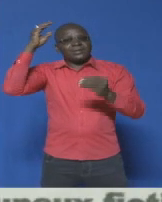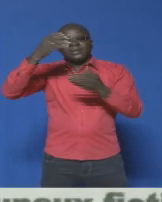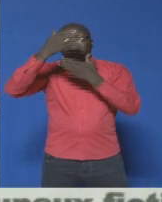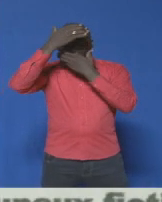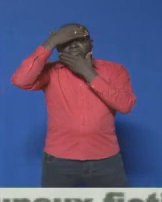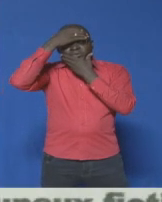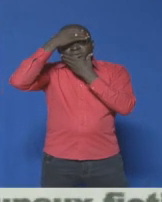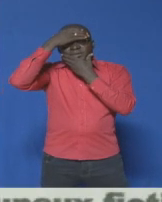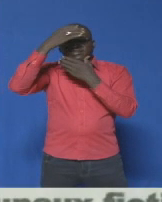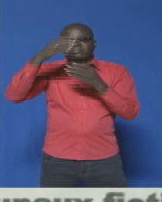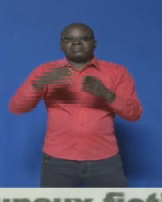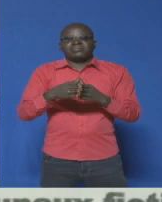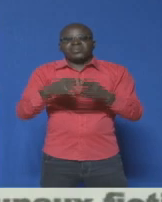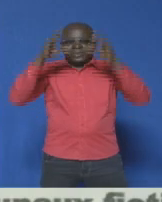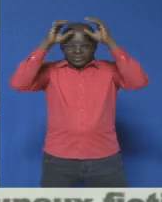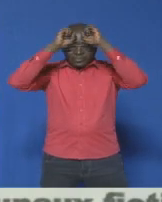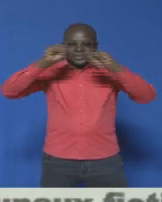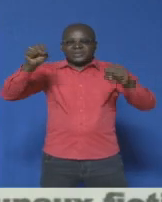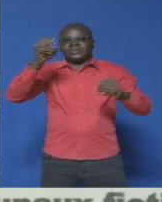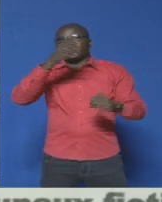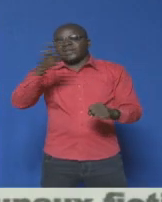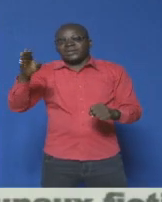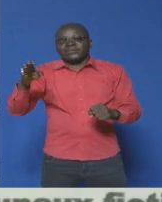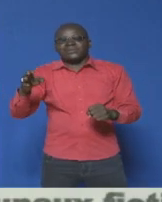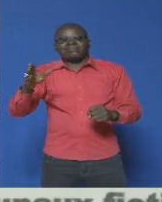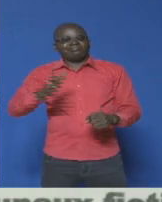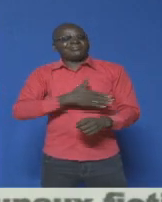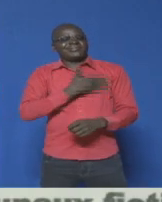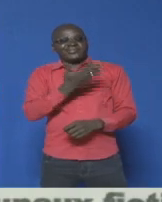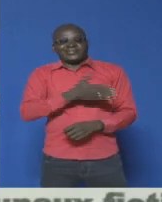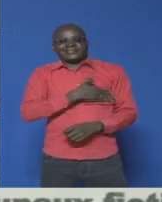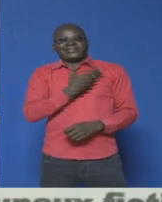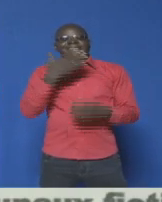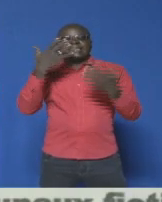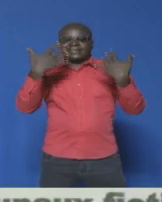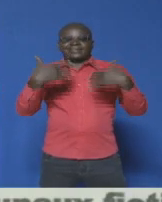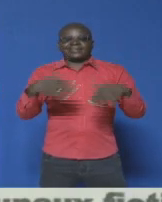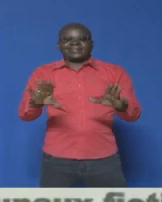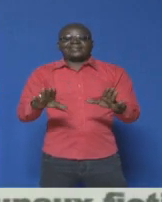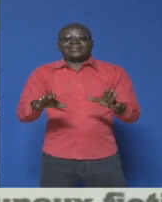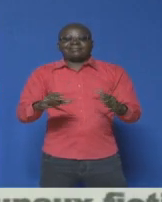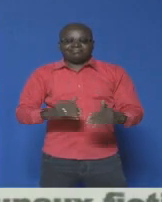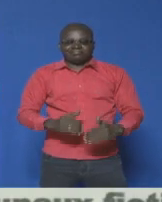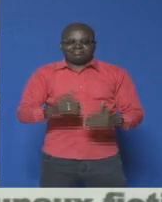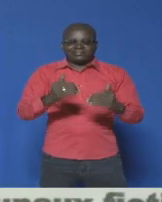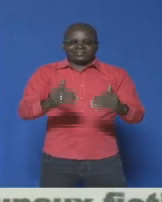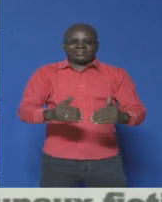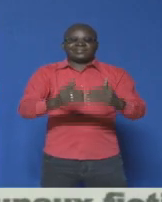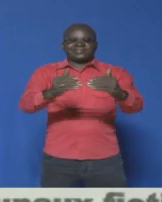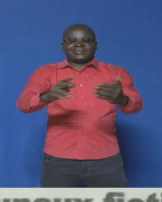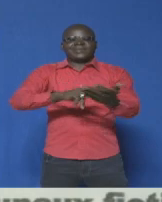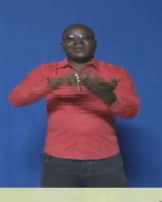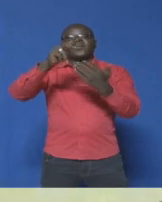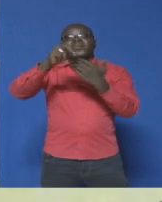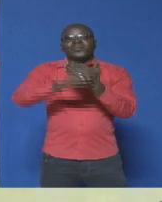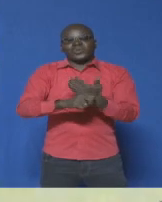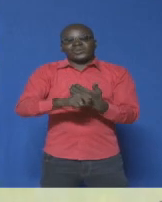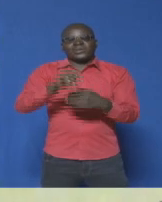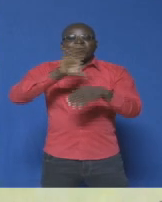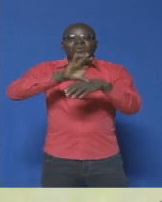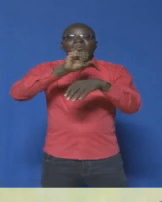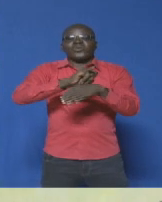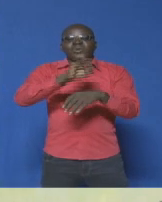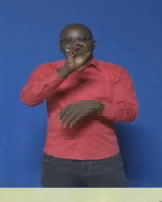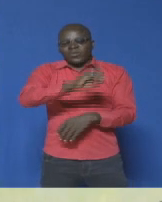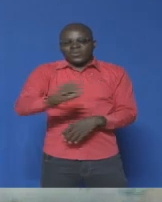Le président du Faso également se réjouit, déjà, de l'avancée du projet d'autoroute Ouagadougou-Abidjan, titre